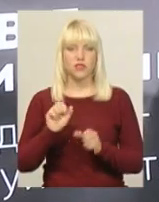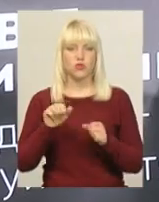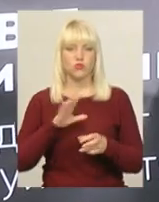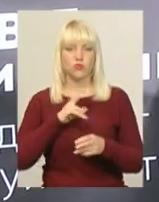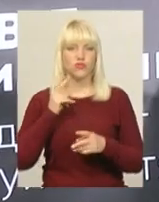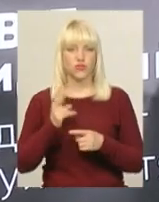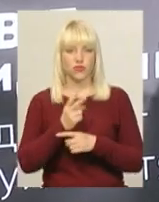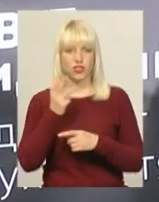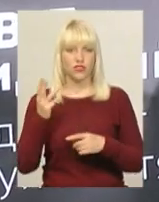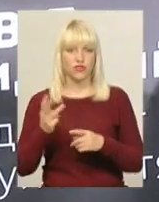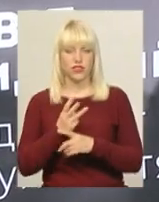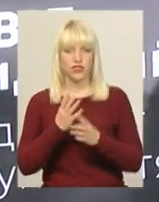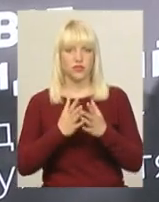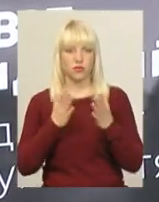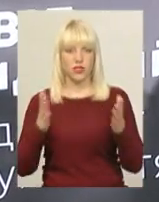втричі.